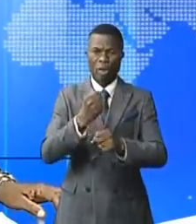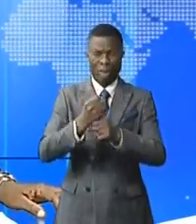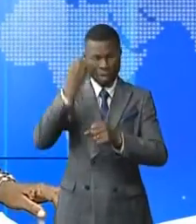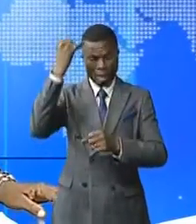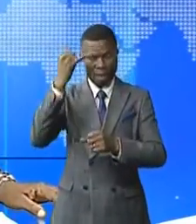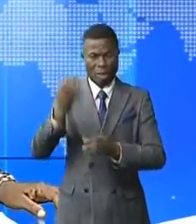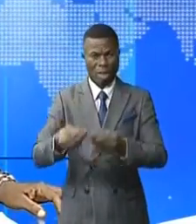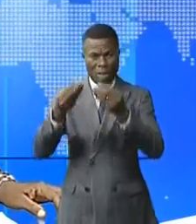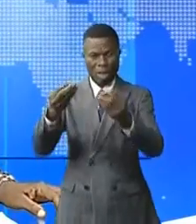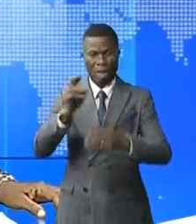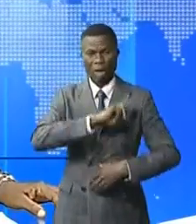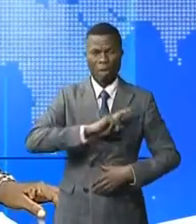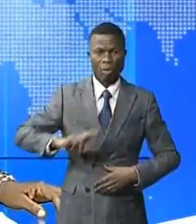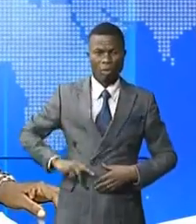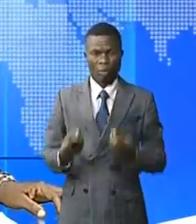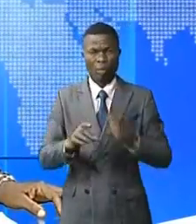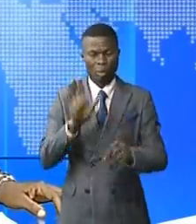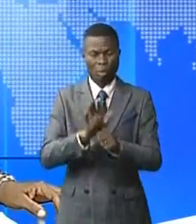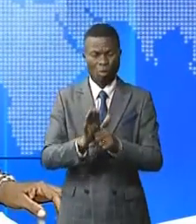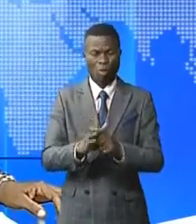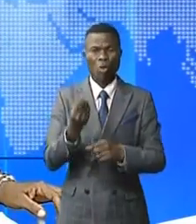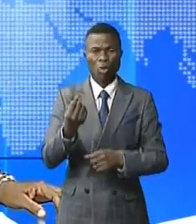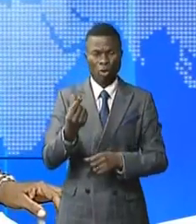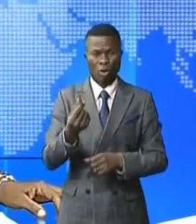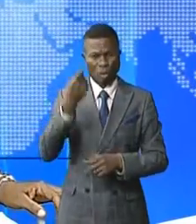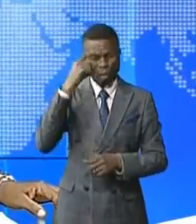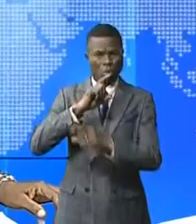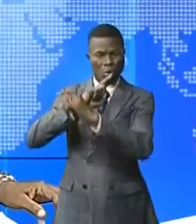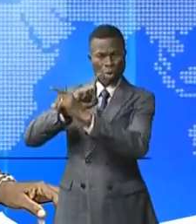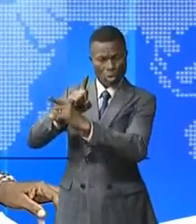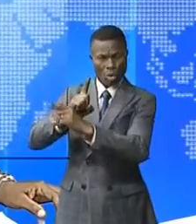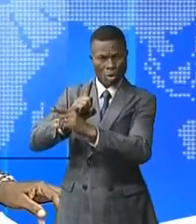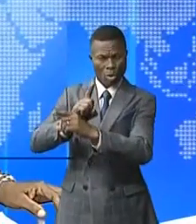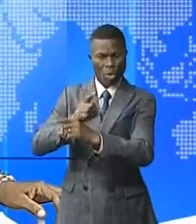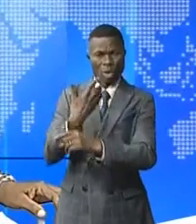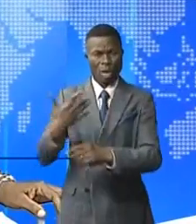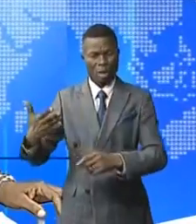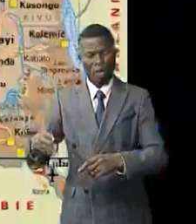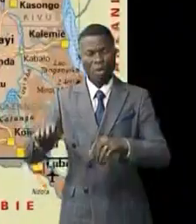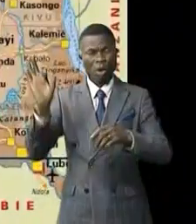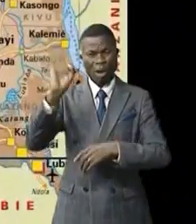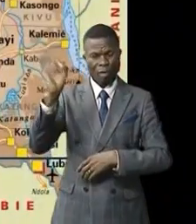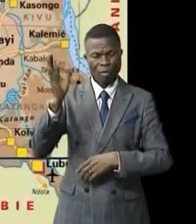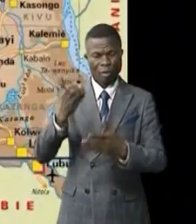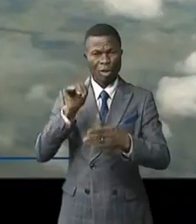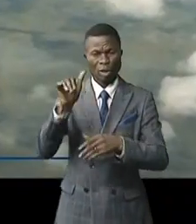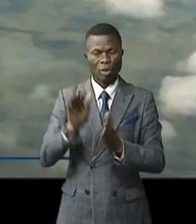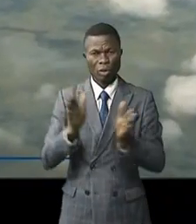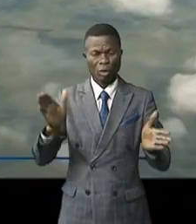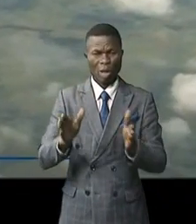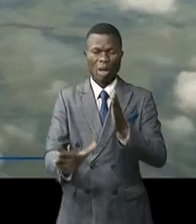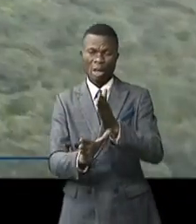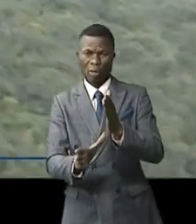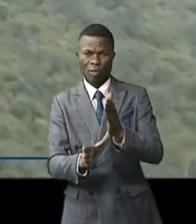sens à donner à la RDC le moyen nécessaire pour la protection de la biodiversité. Le directeur général par